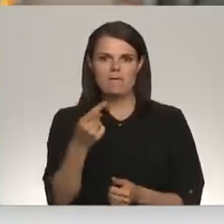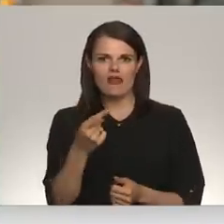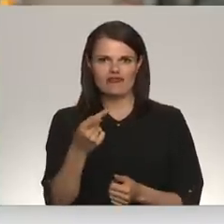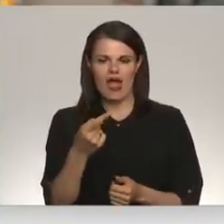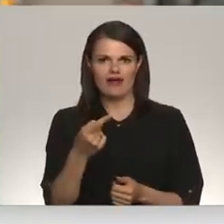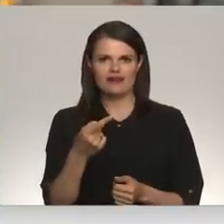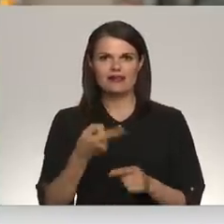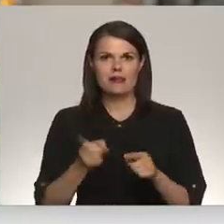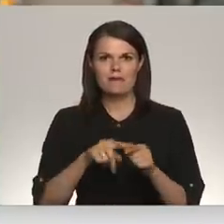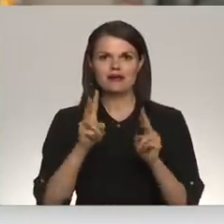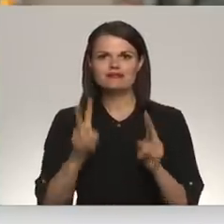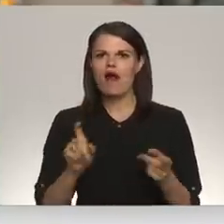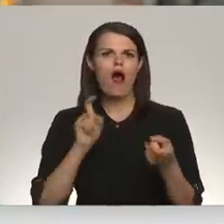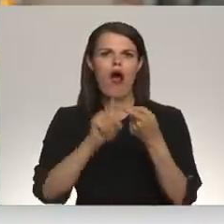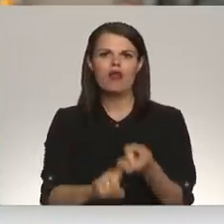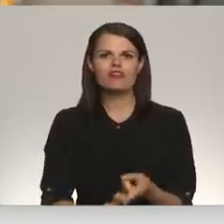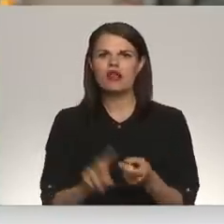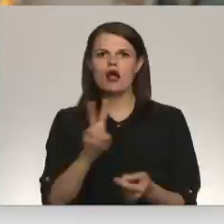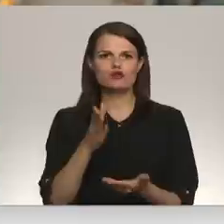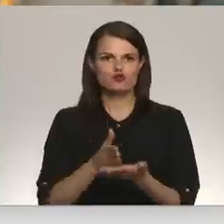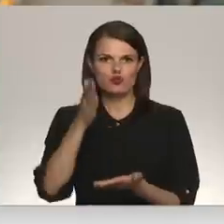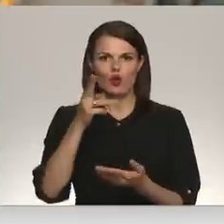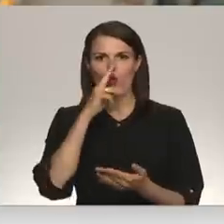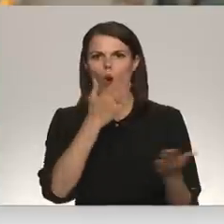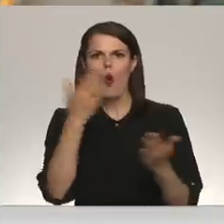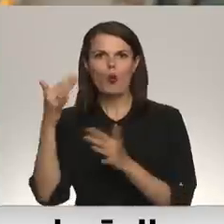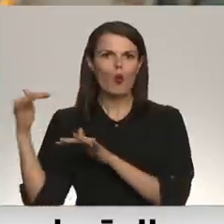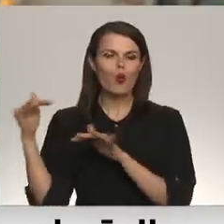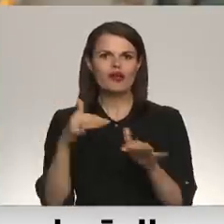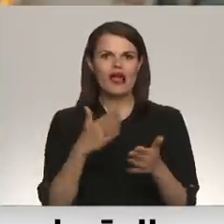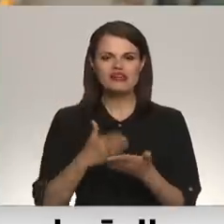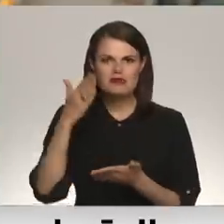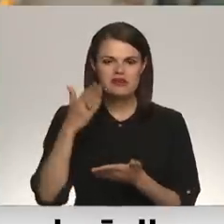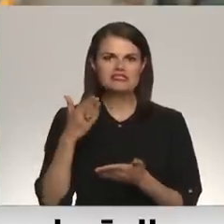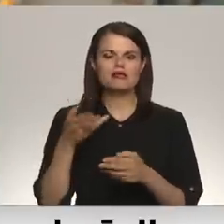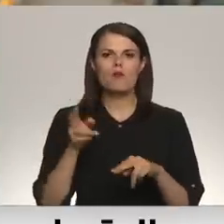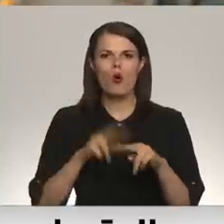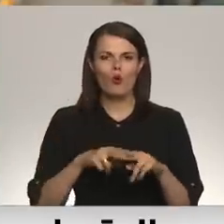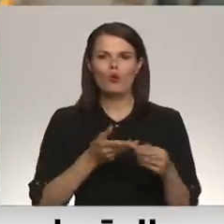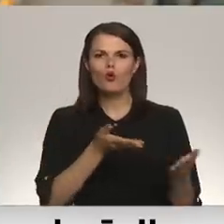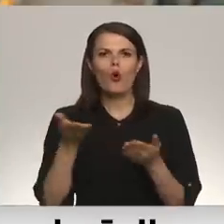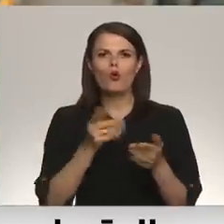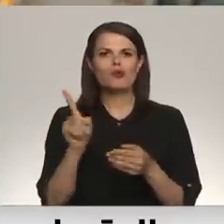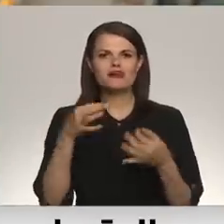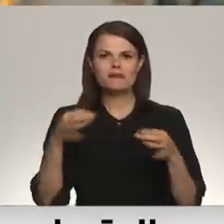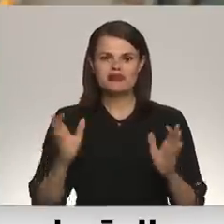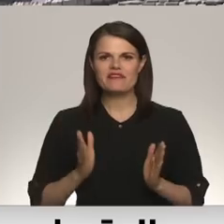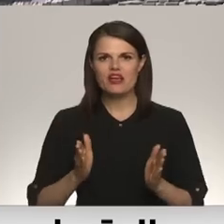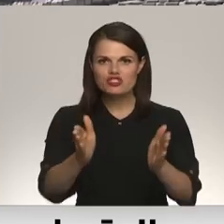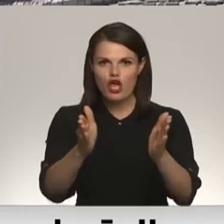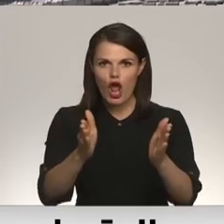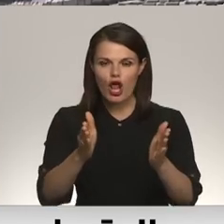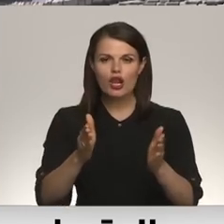situācijas, jo tas, protams, ir atkarīgs no tā, kas notiek, no kuras puses ir draudi un, atiecīgi, kur ir tie brīvie koridori.